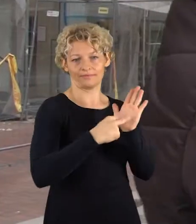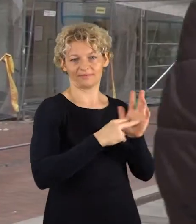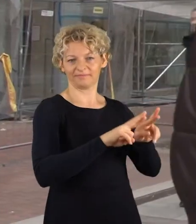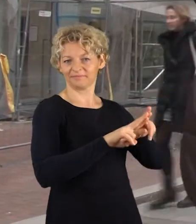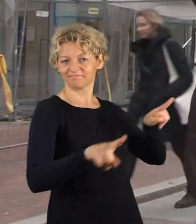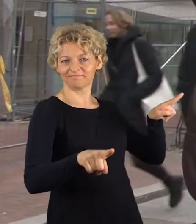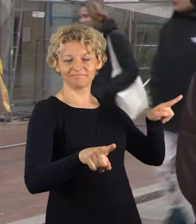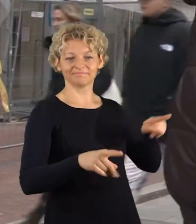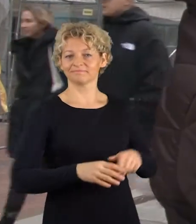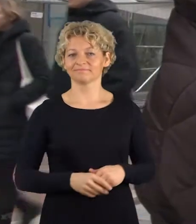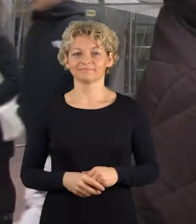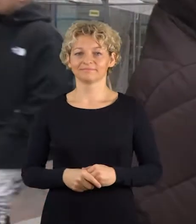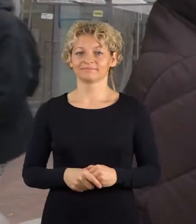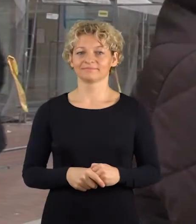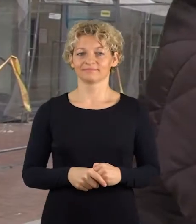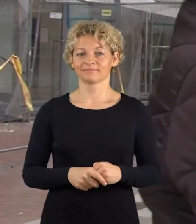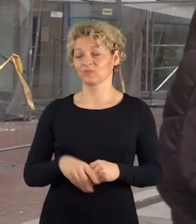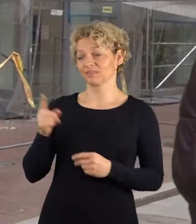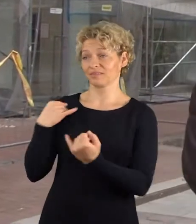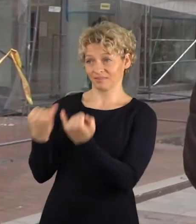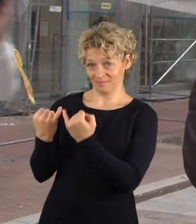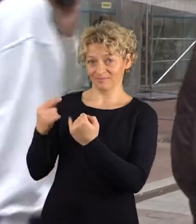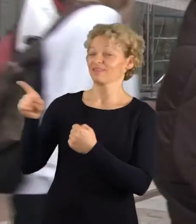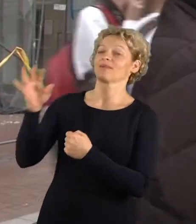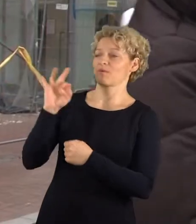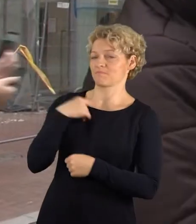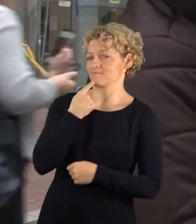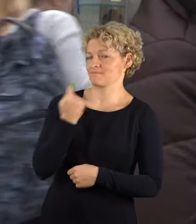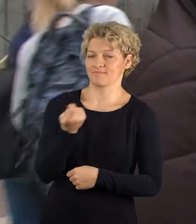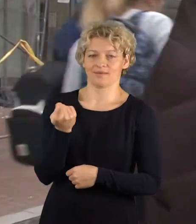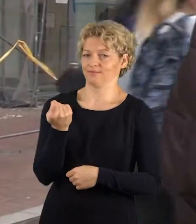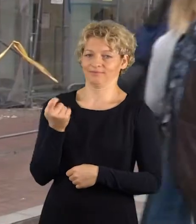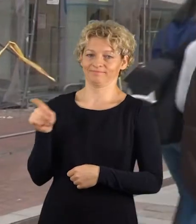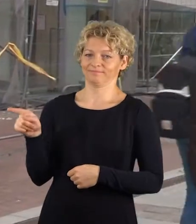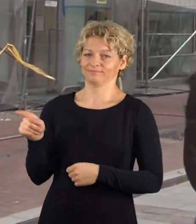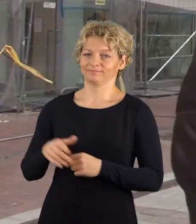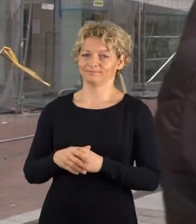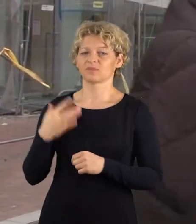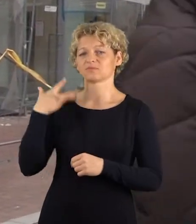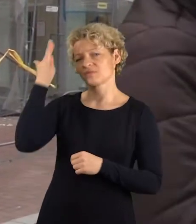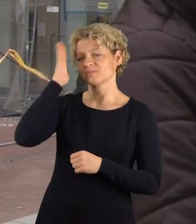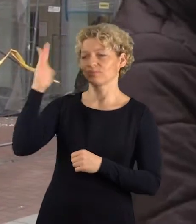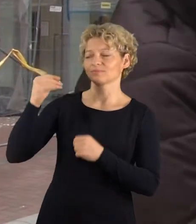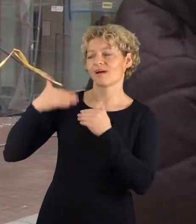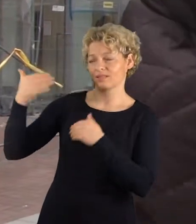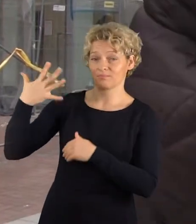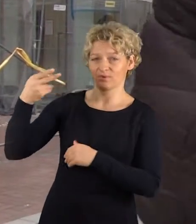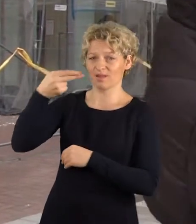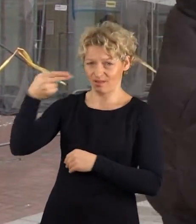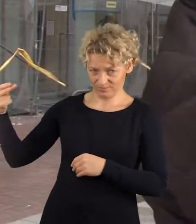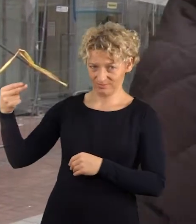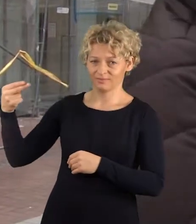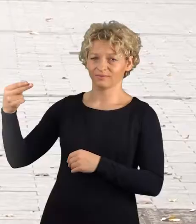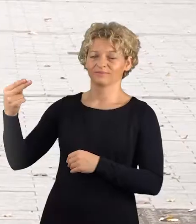Dabar tikrai yra mažai. Tikimės, kad bus vis dėl to tie 50 eurų. Galbūt būtų šaunu ko